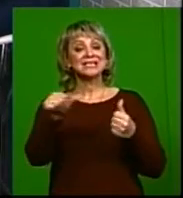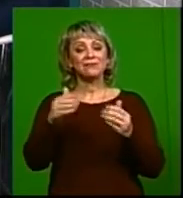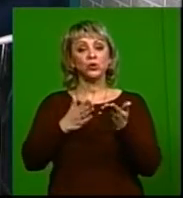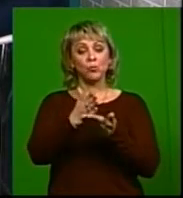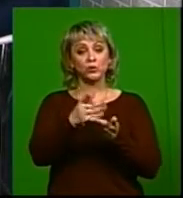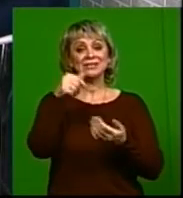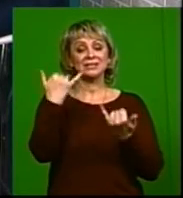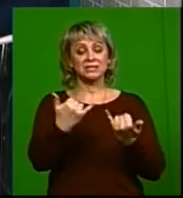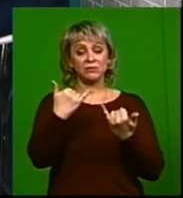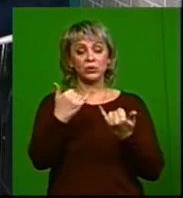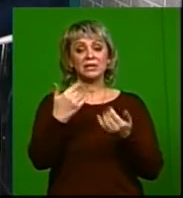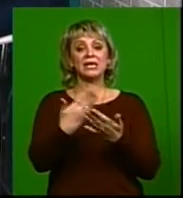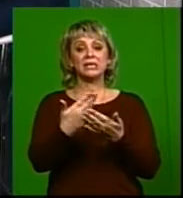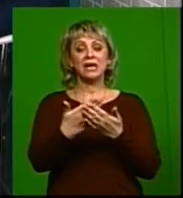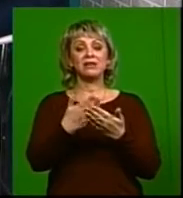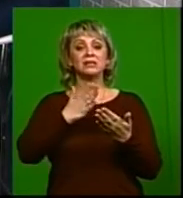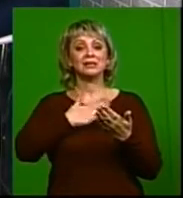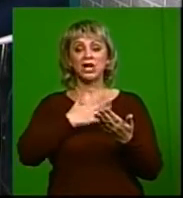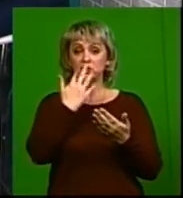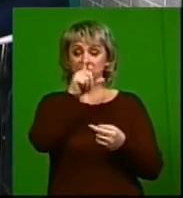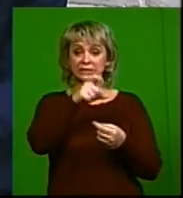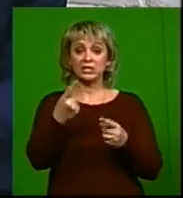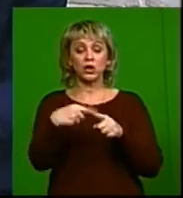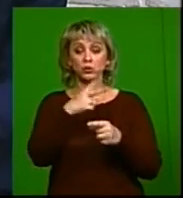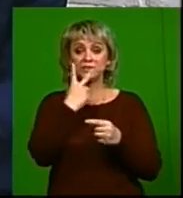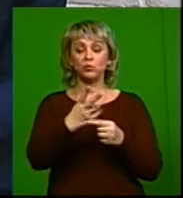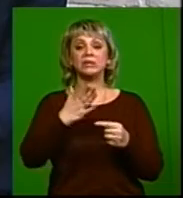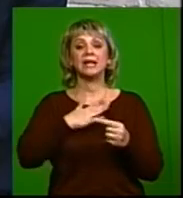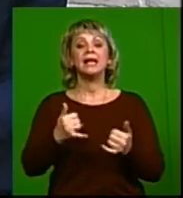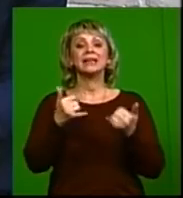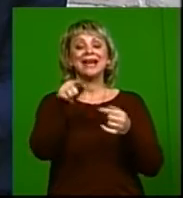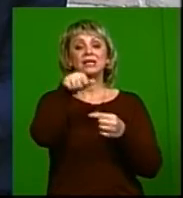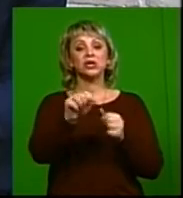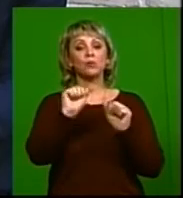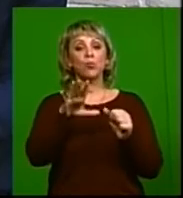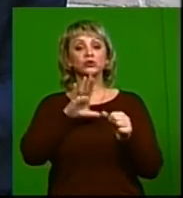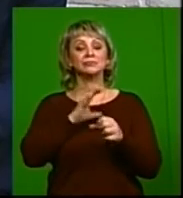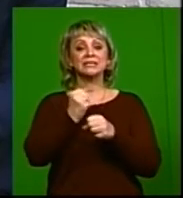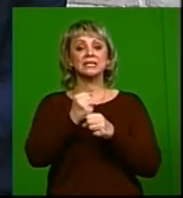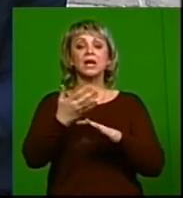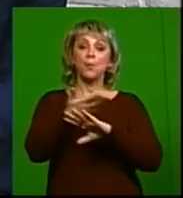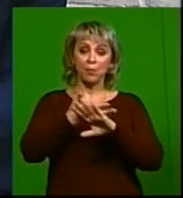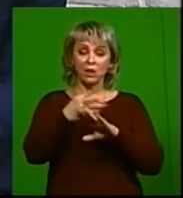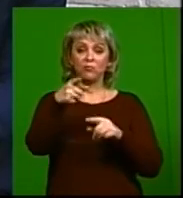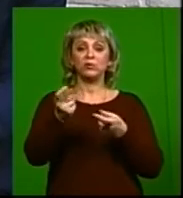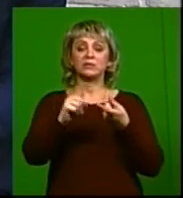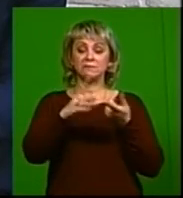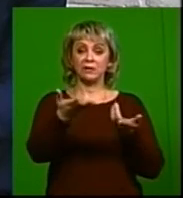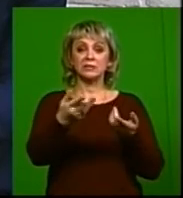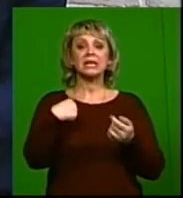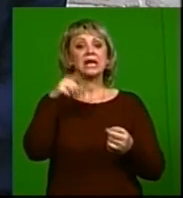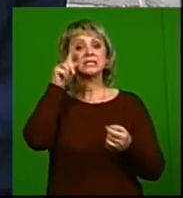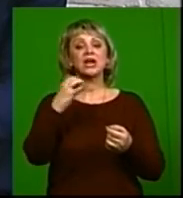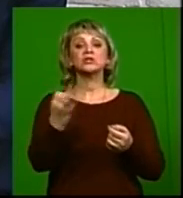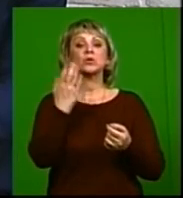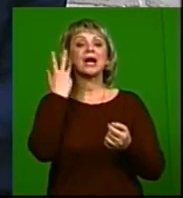сегодня, и вот, наверное, наши зрители, которые смотрят нас, для них основной путь может создавать, это половой путь передачи ВИЧ. Я знаю